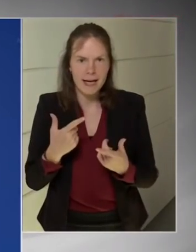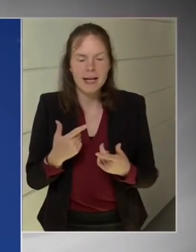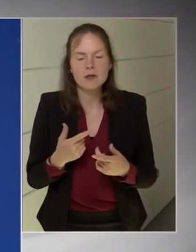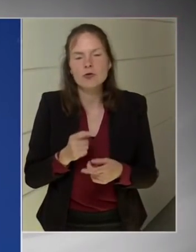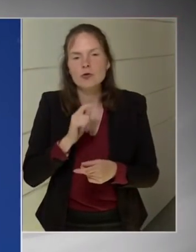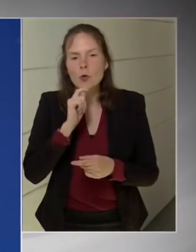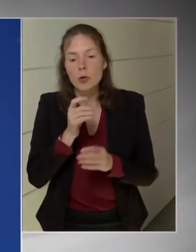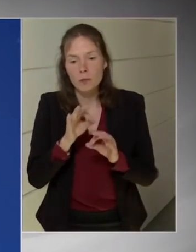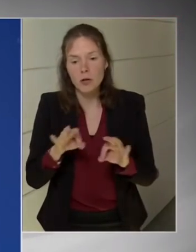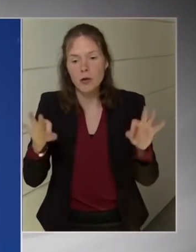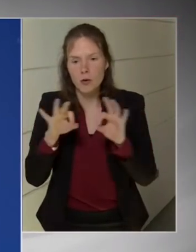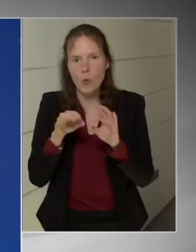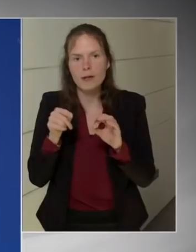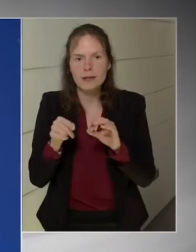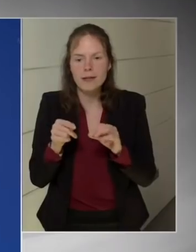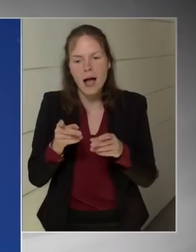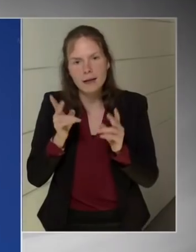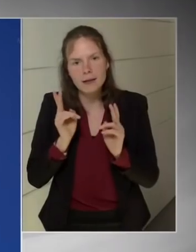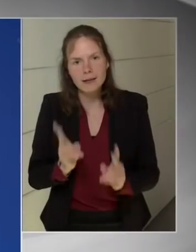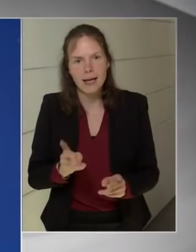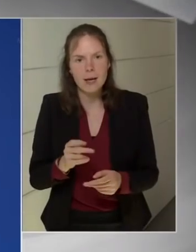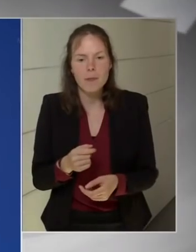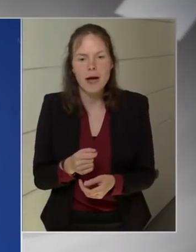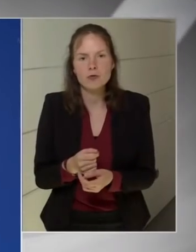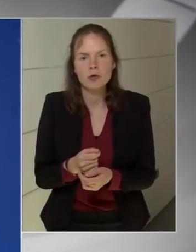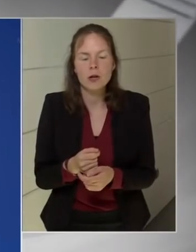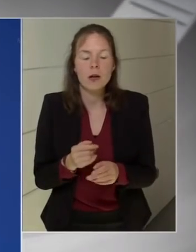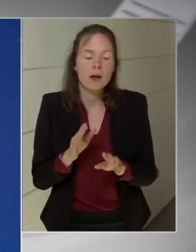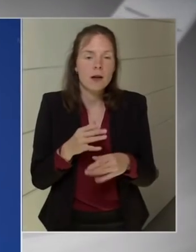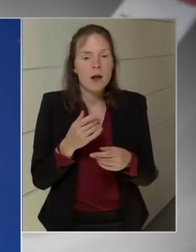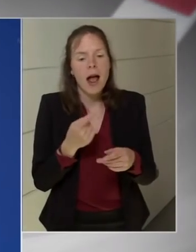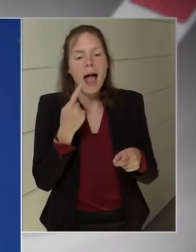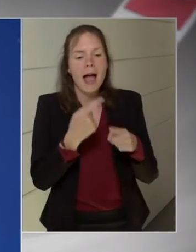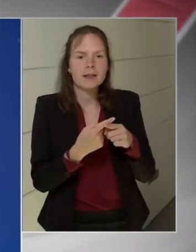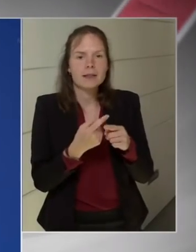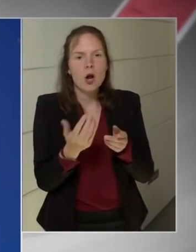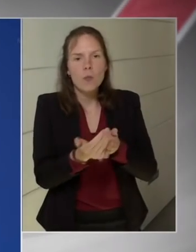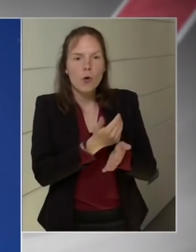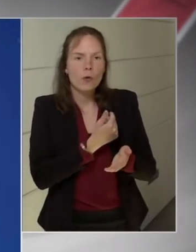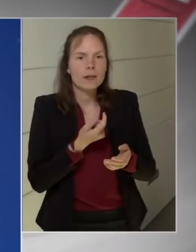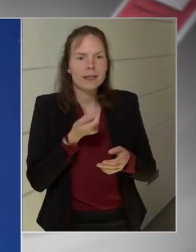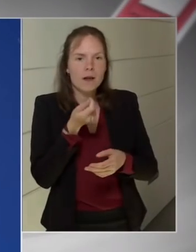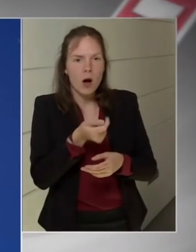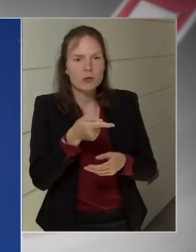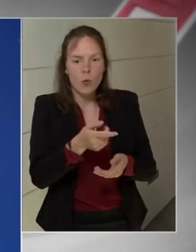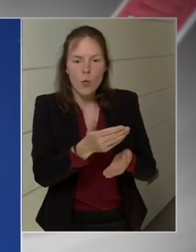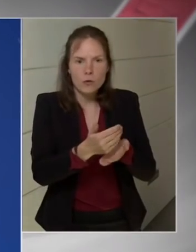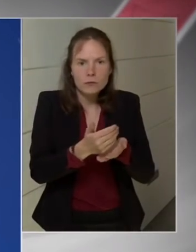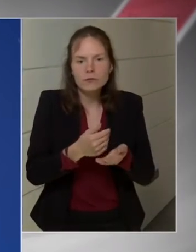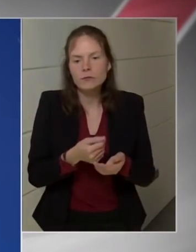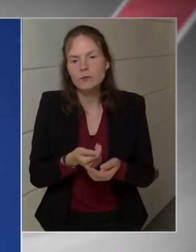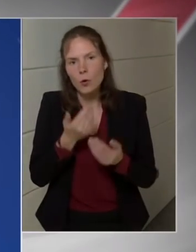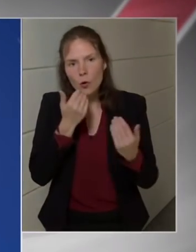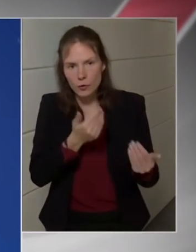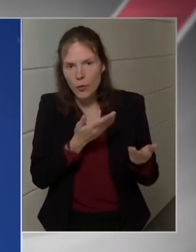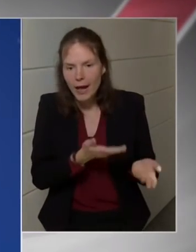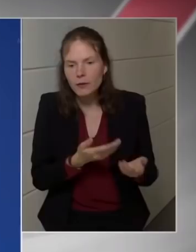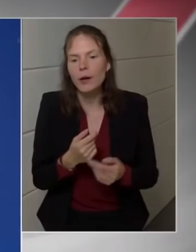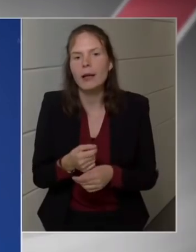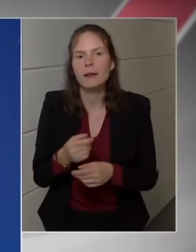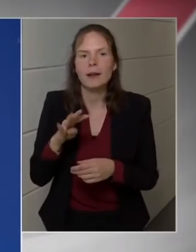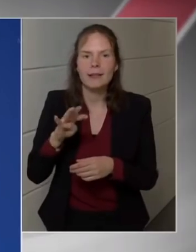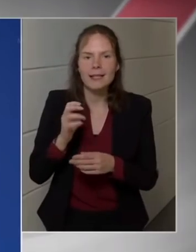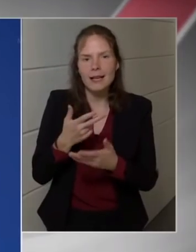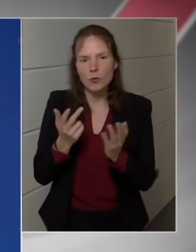az egyértelműen ellátás biztonságot veszélyeztet, és ezzel egy idejülek pedig visszaélés is azzal, hogy